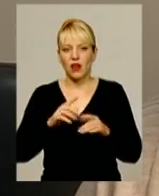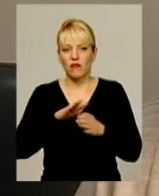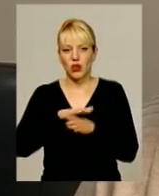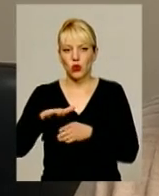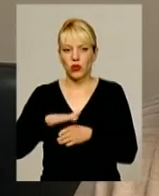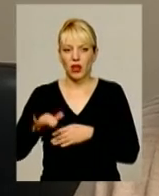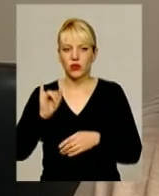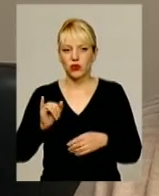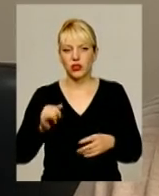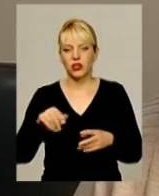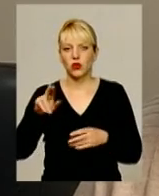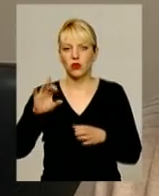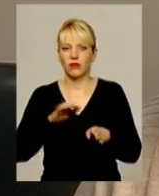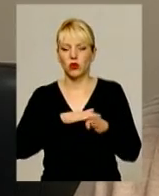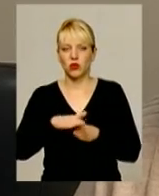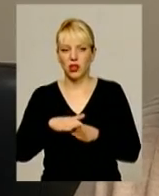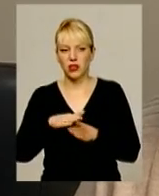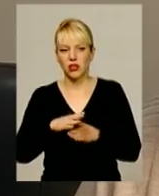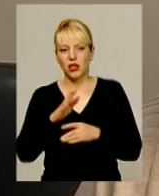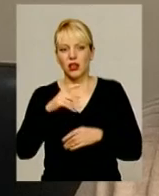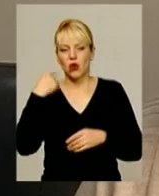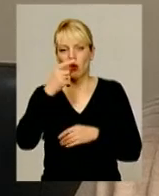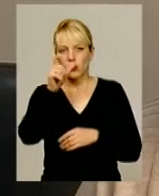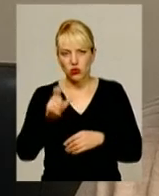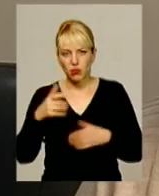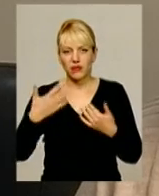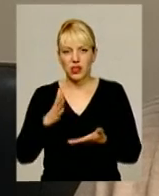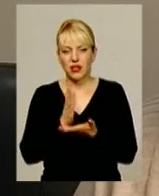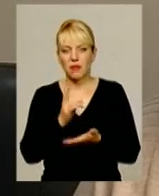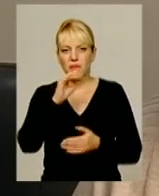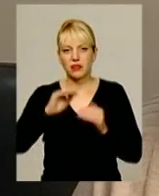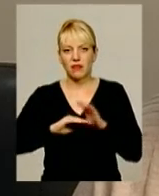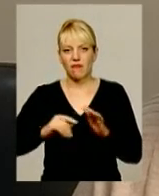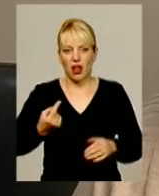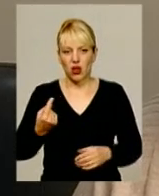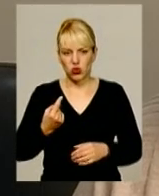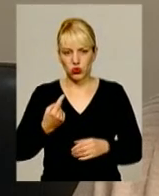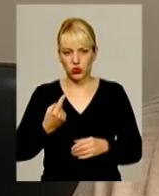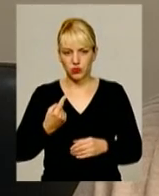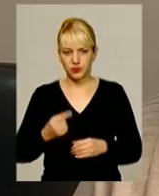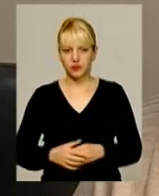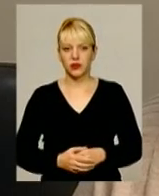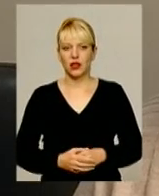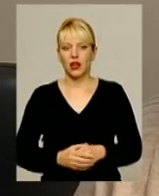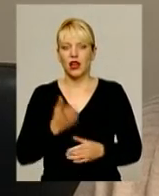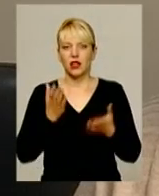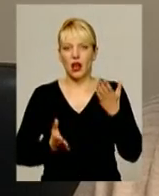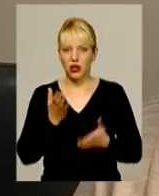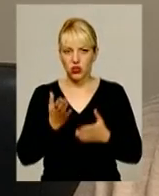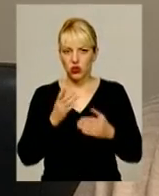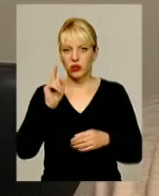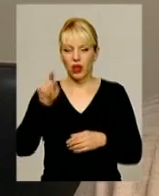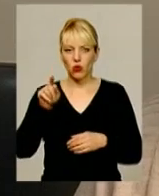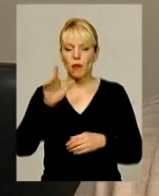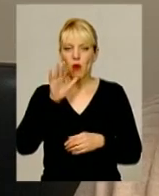до виконання і особа вже перебуває під вартою виконаного органом досудового слідства. У разі, якщо на той